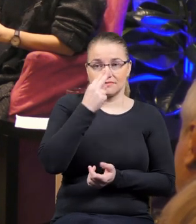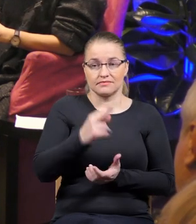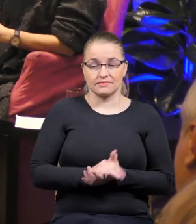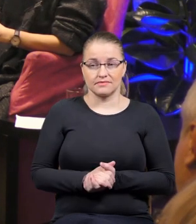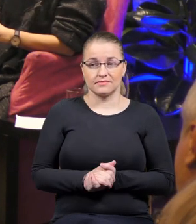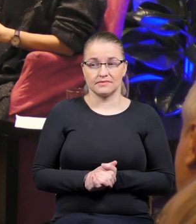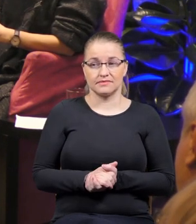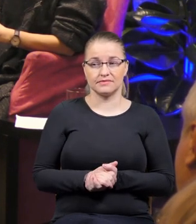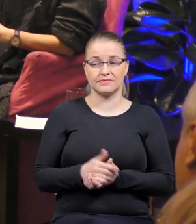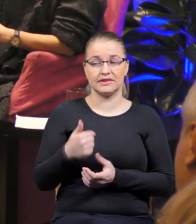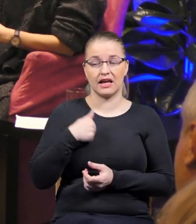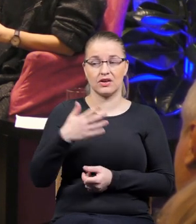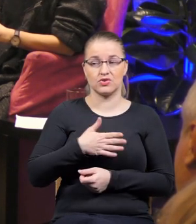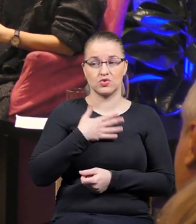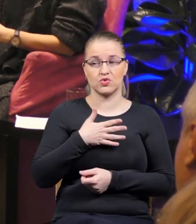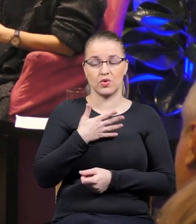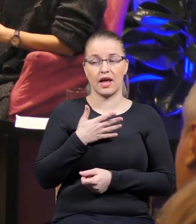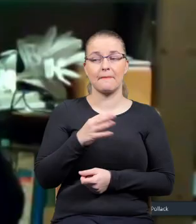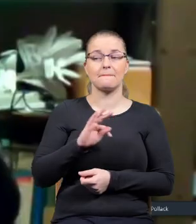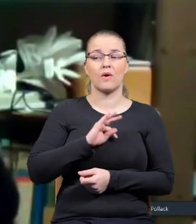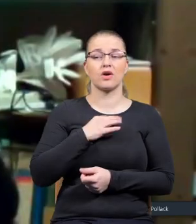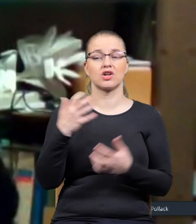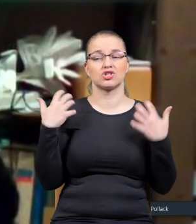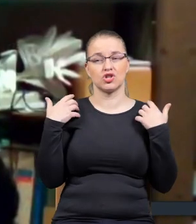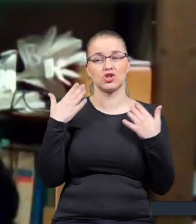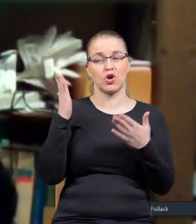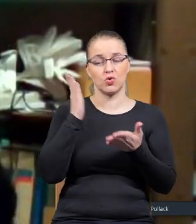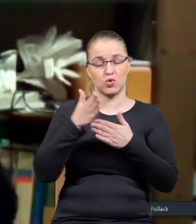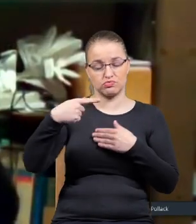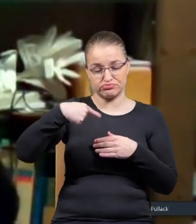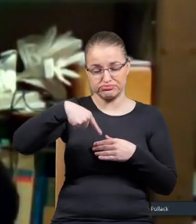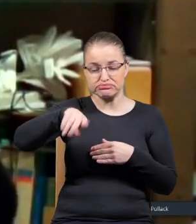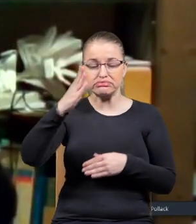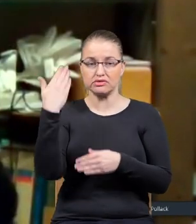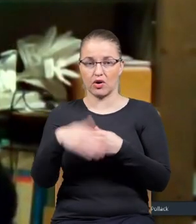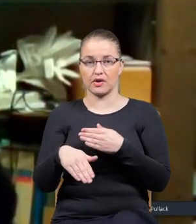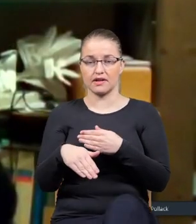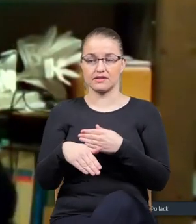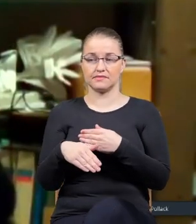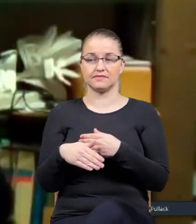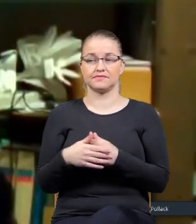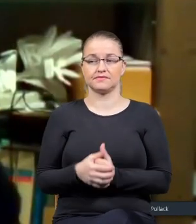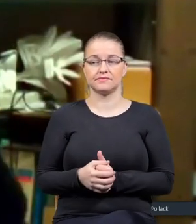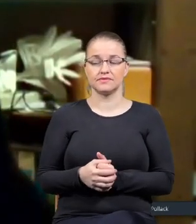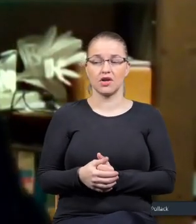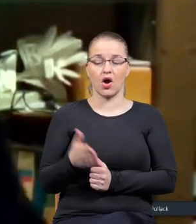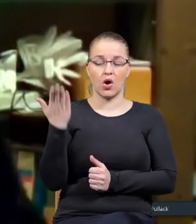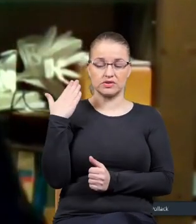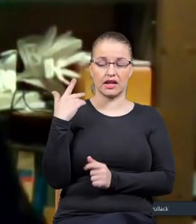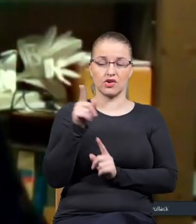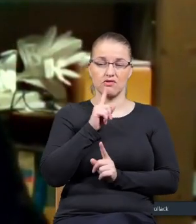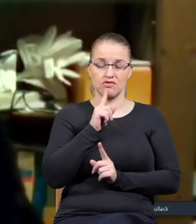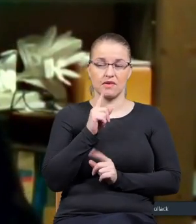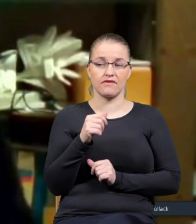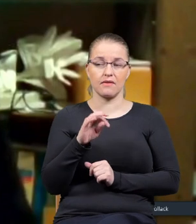Naprawdę. Czuję, że moje życie już się skończy. Ja wiem, że się skończy. Właśnie ostatnio rozmawiałem